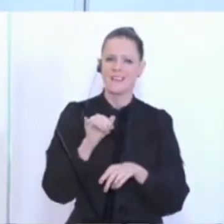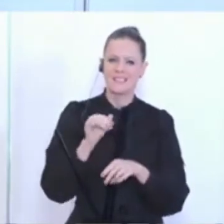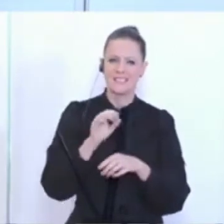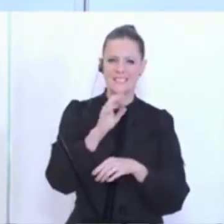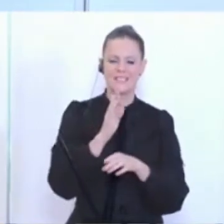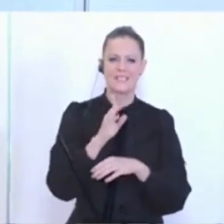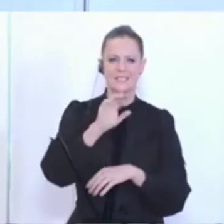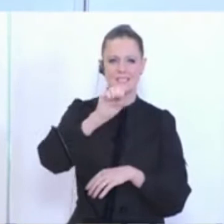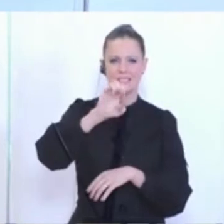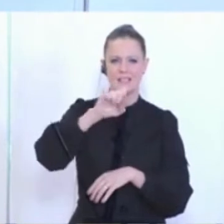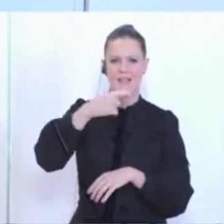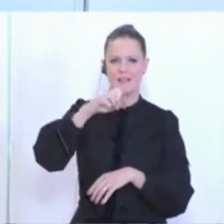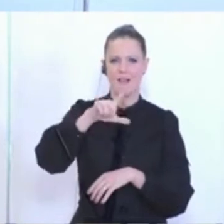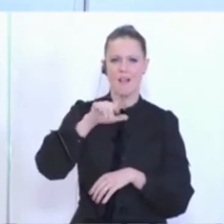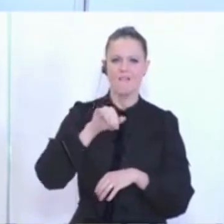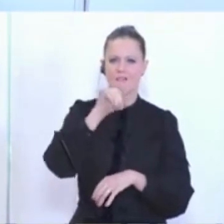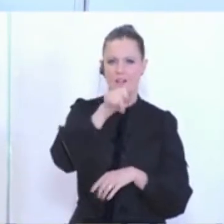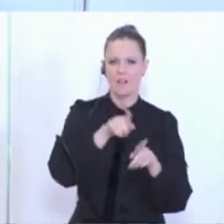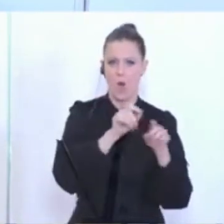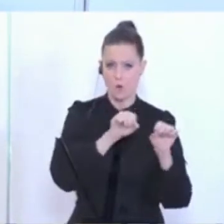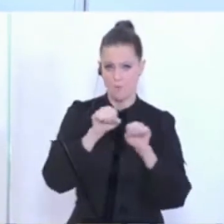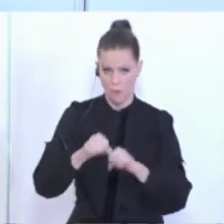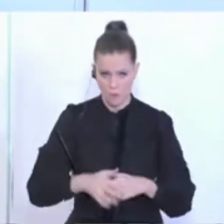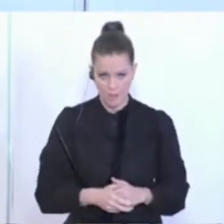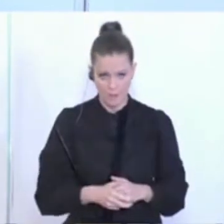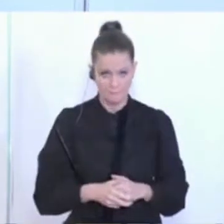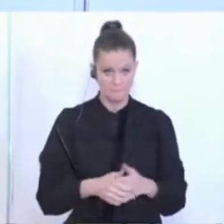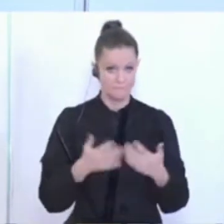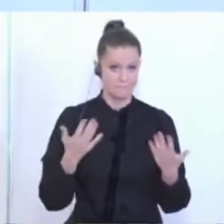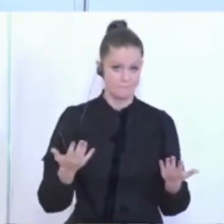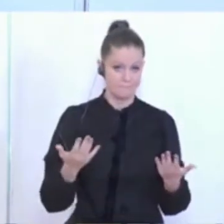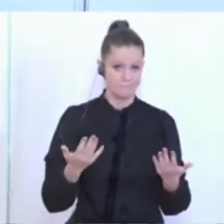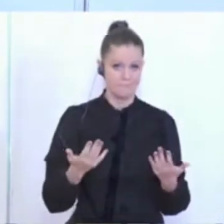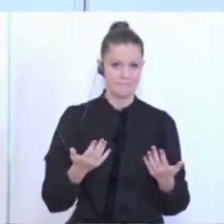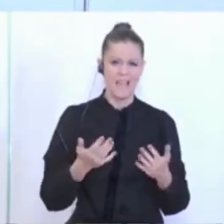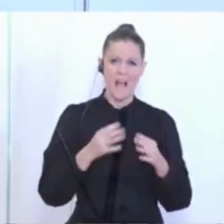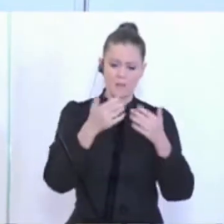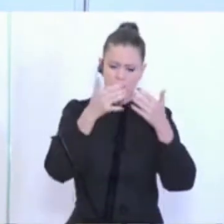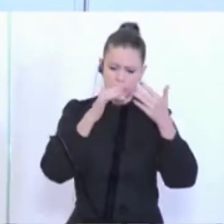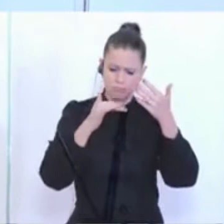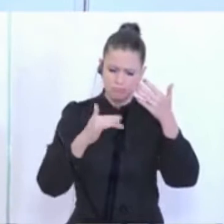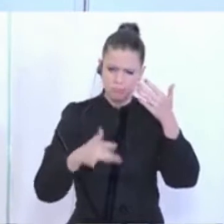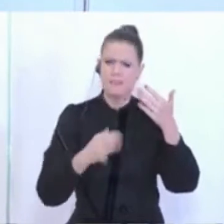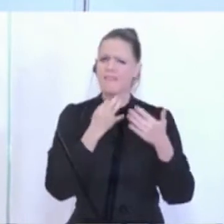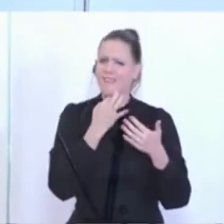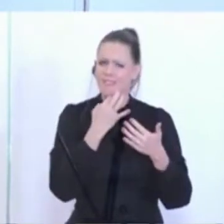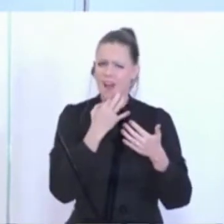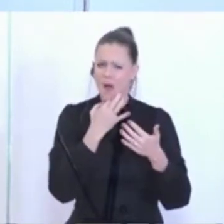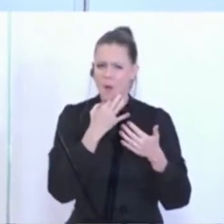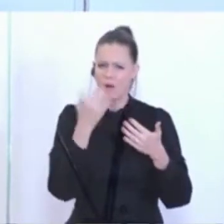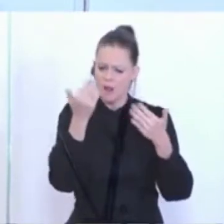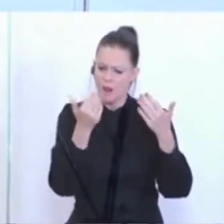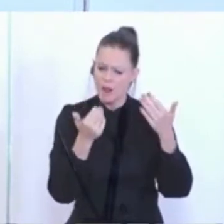werden und so weiter und so fort. Ich werde es jetzt nicht taxativ fertig aufzählen, aber nur damit klar ist, in welche